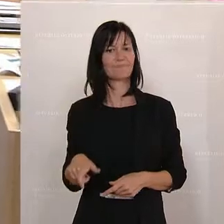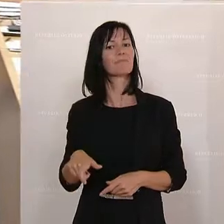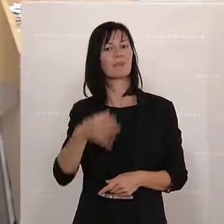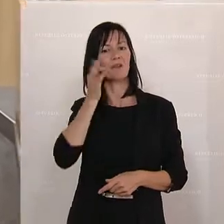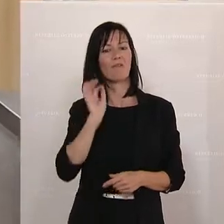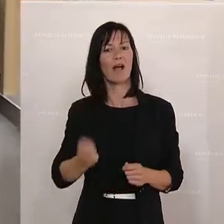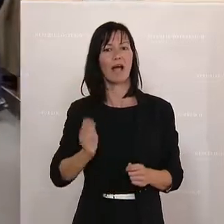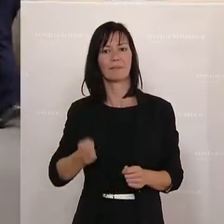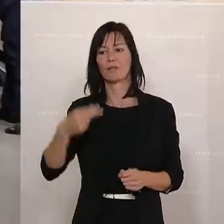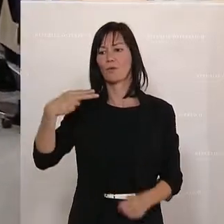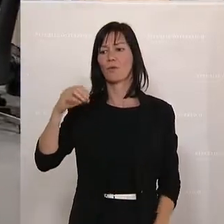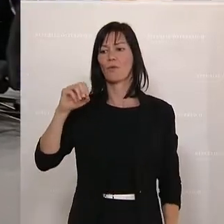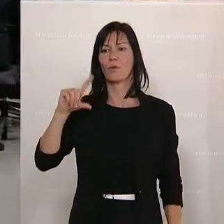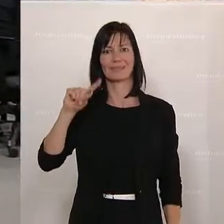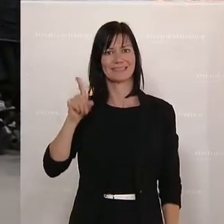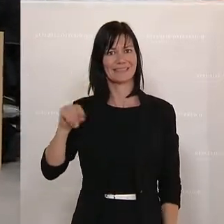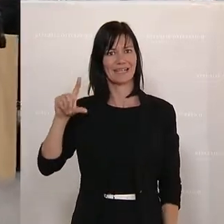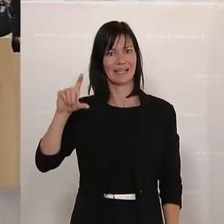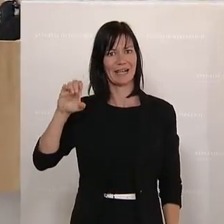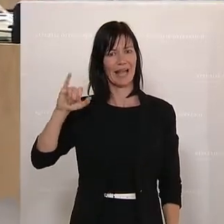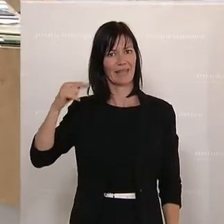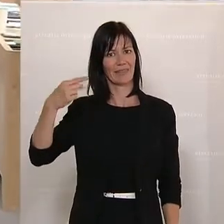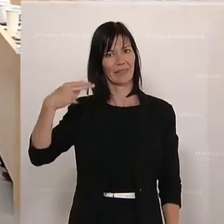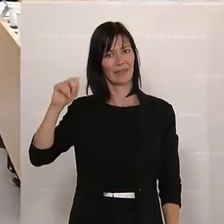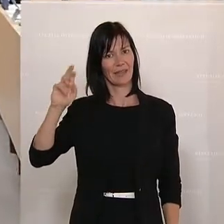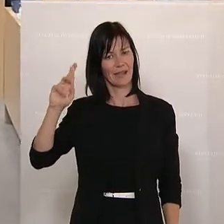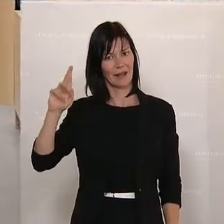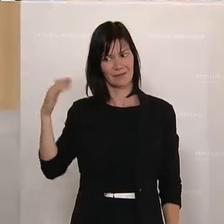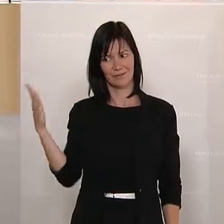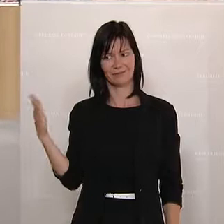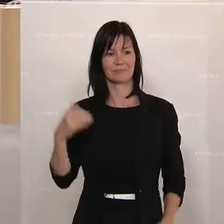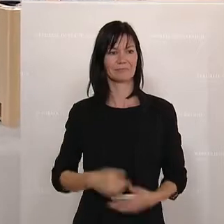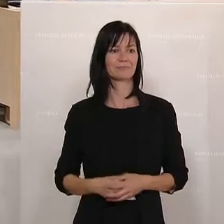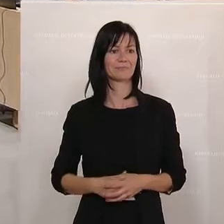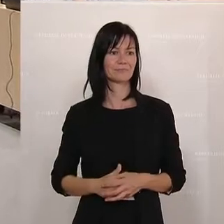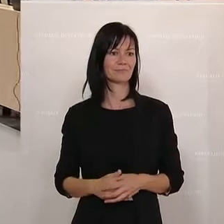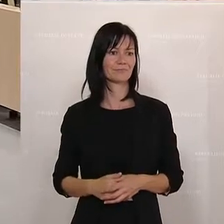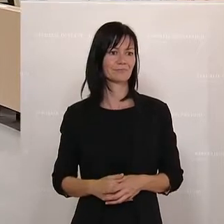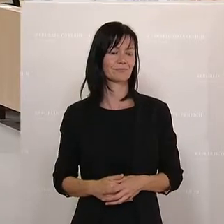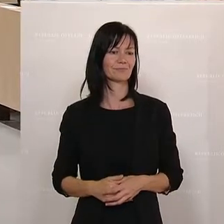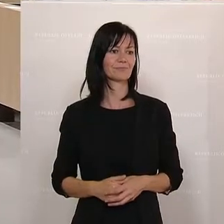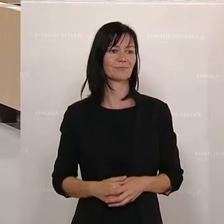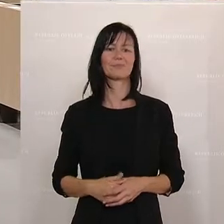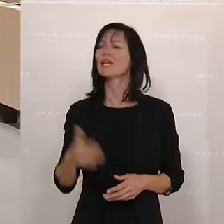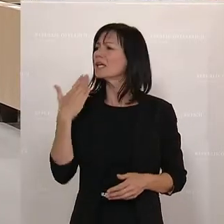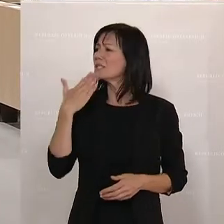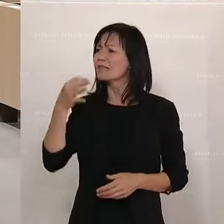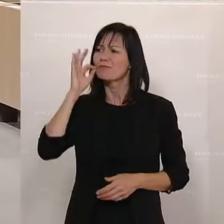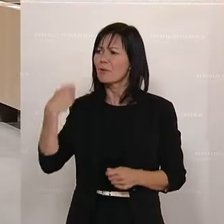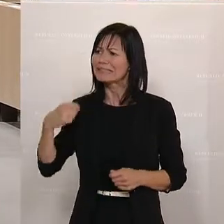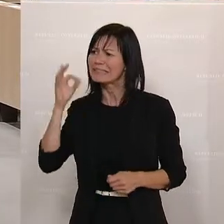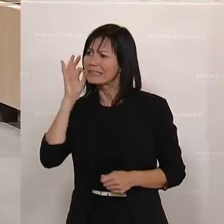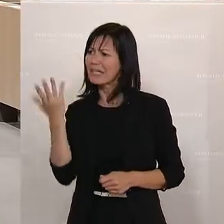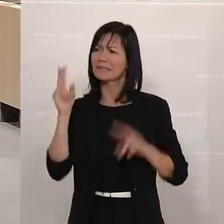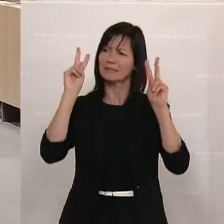Hier und Eva-Maria Holz, Leitner von der SPÖ, ist am Weg zum Rednerpult. Vielen herzlichen Dank, Frau Präsidentin, werte